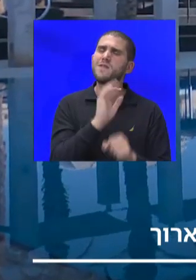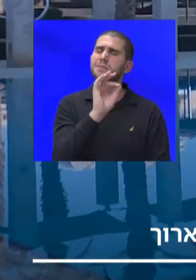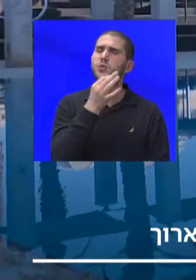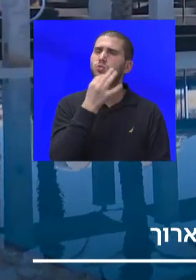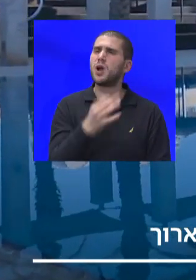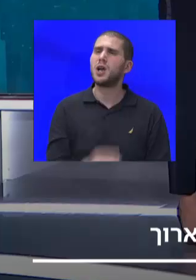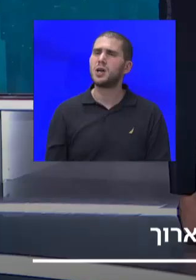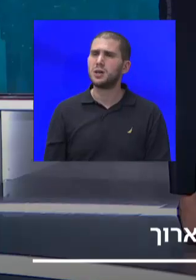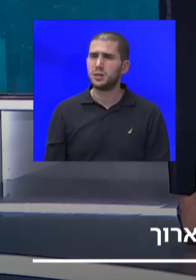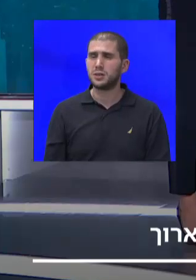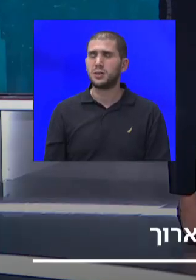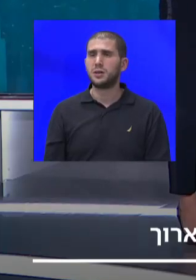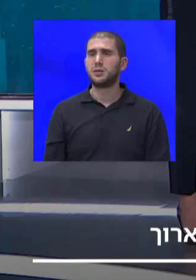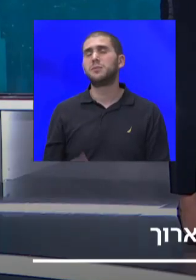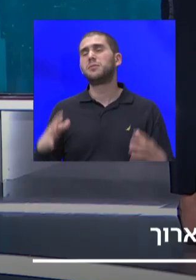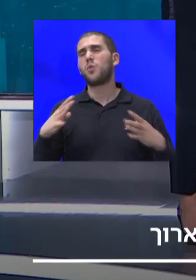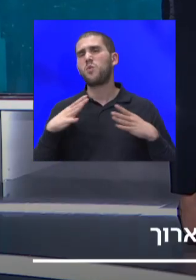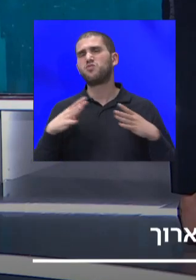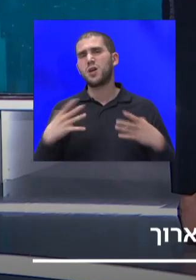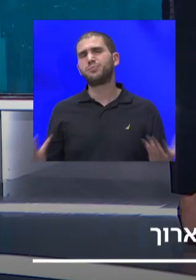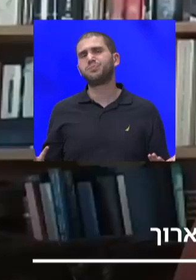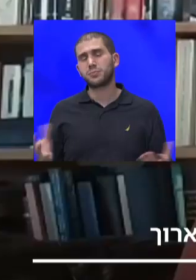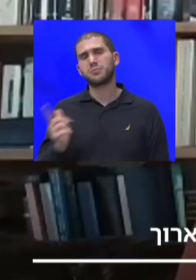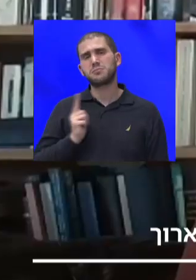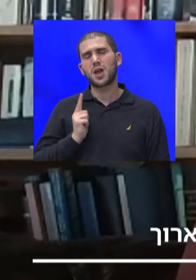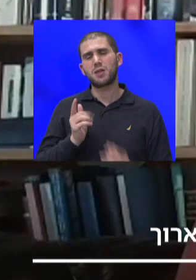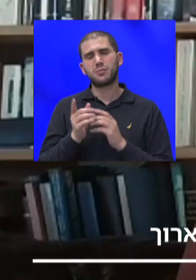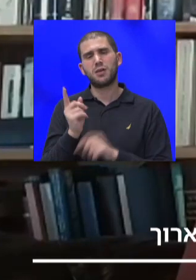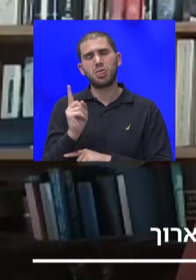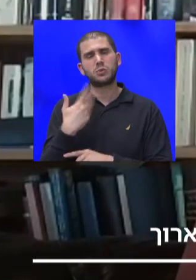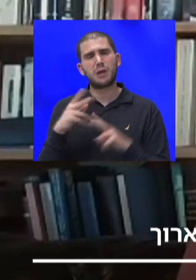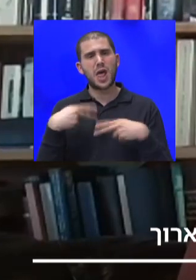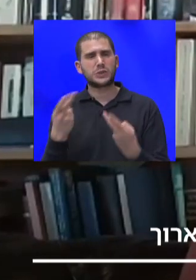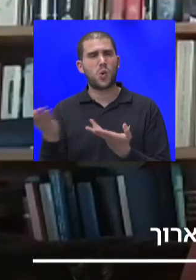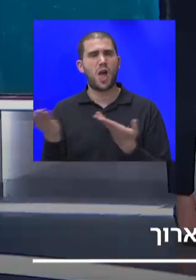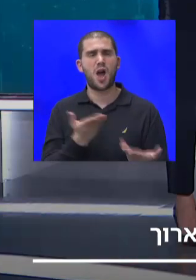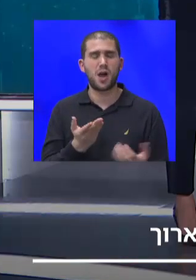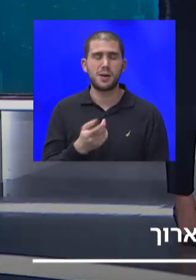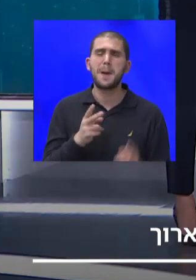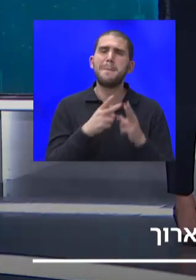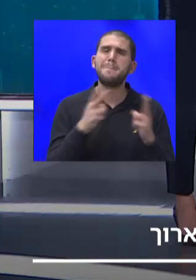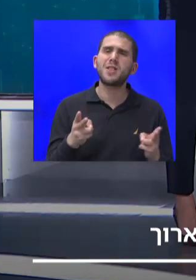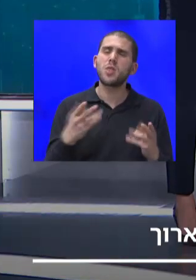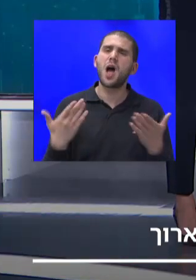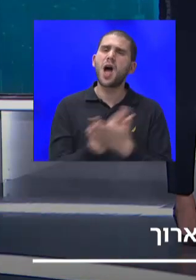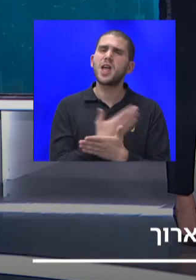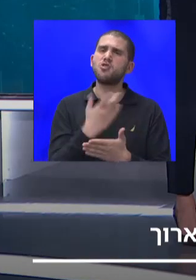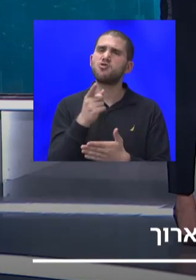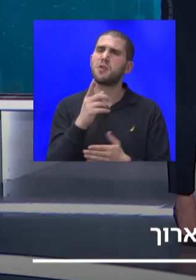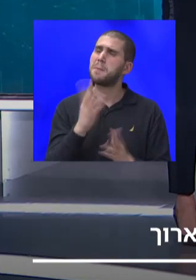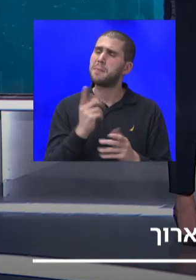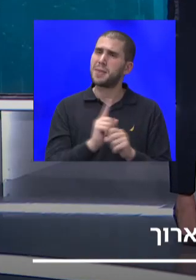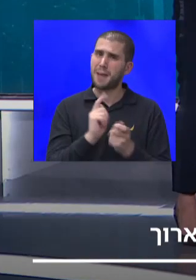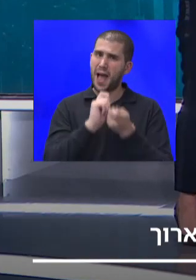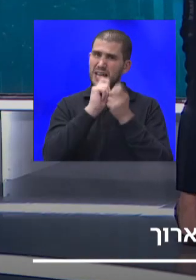בחלט, ורק מחכים לחזור להריח. והפתרון החדש שמצאתם זה פשוט הסווה של הנכס, נכון?